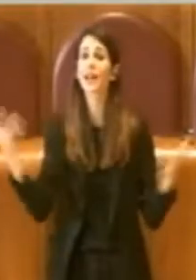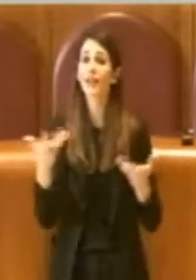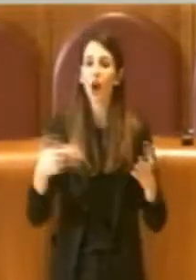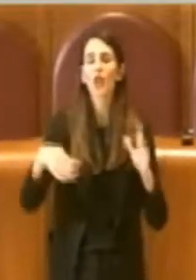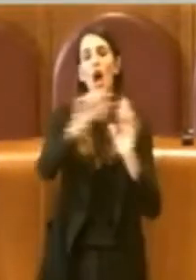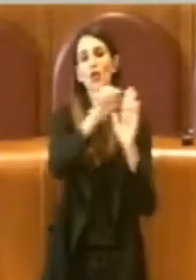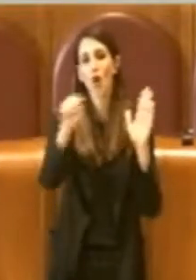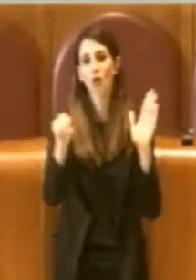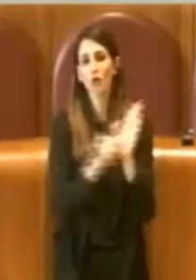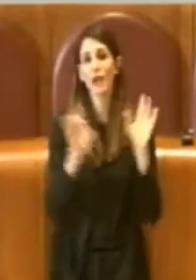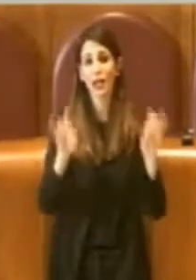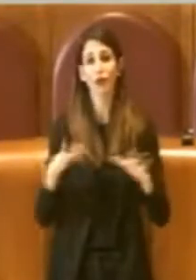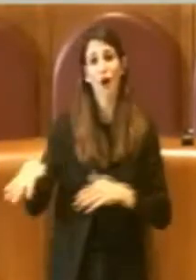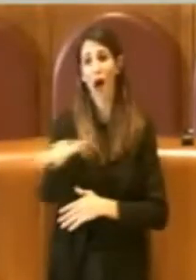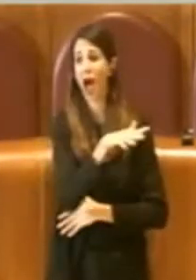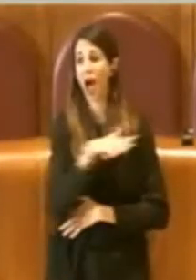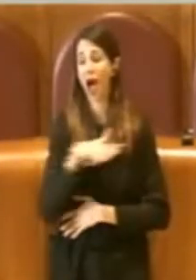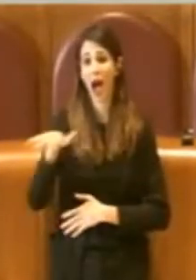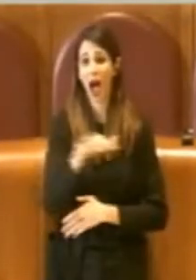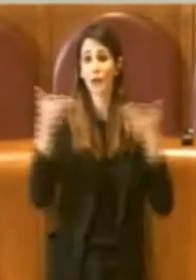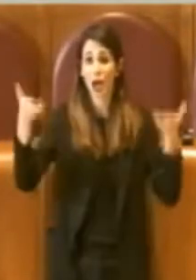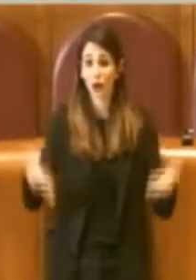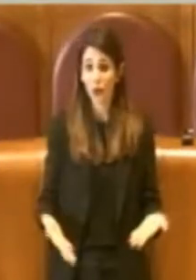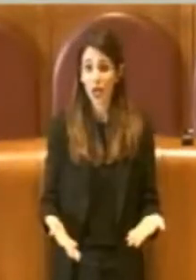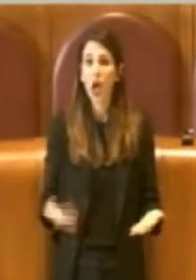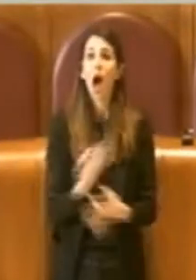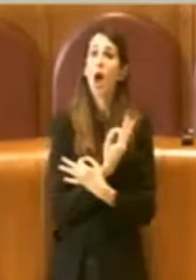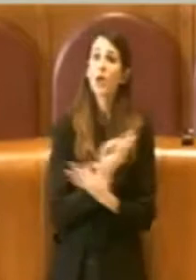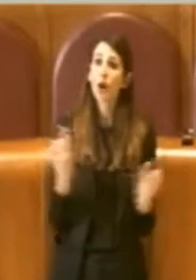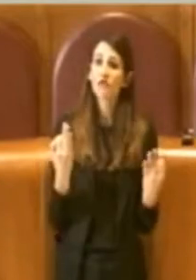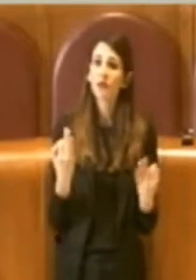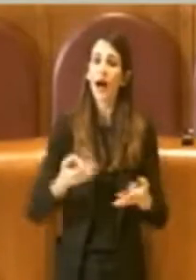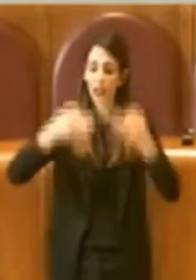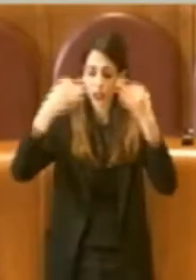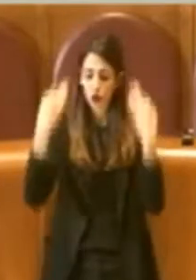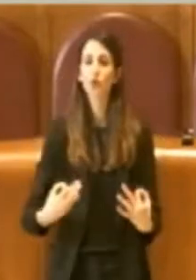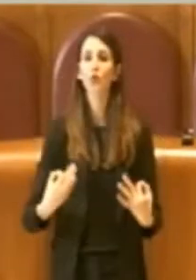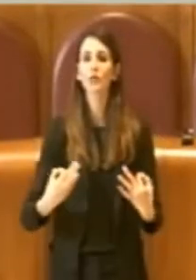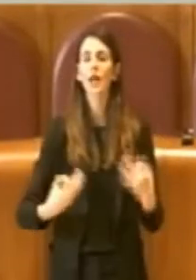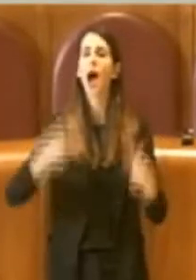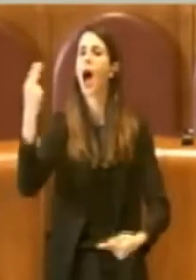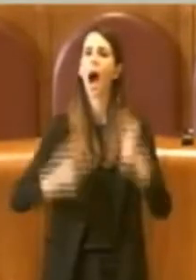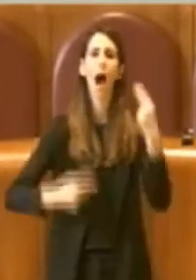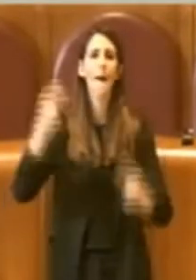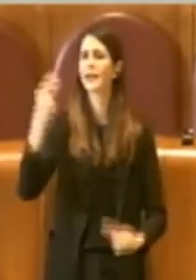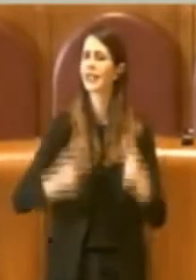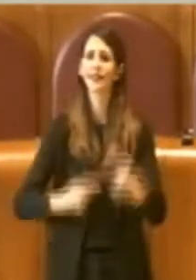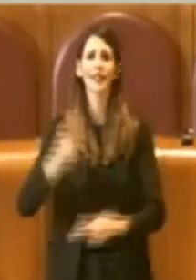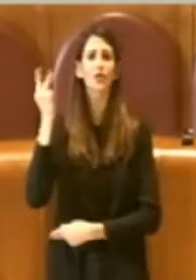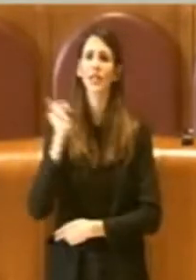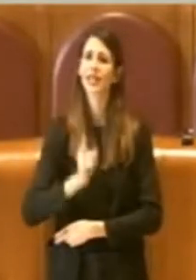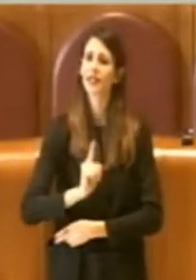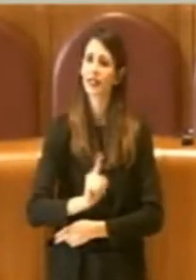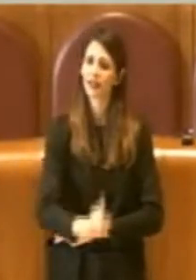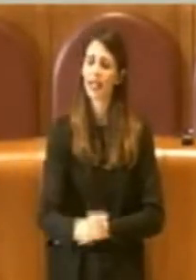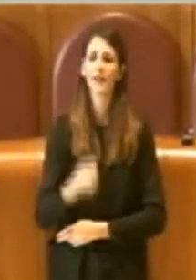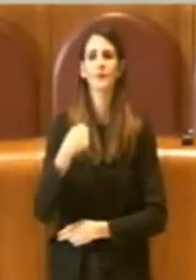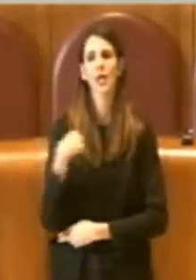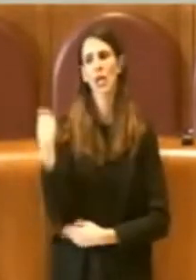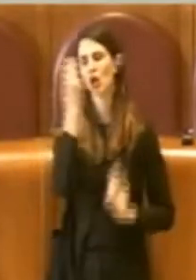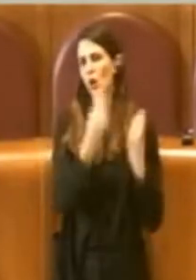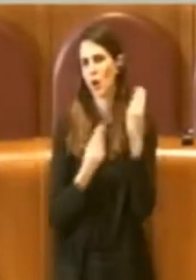che è la cosa più normale e giusta che un'amministrazione debba fare. Io trovo